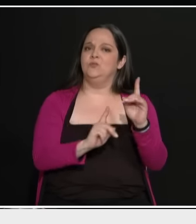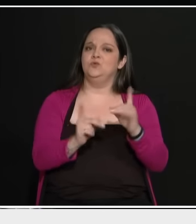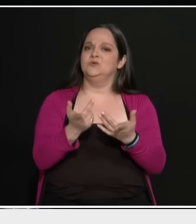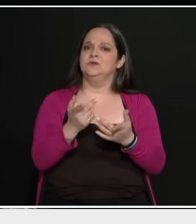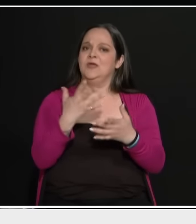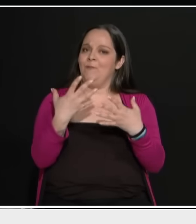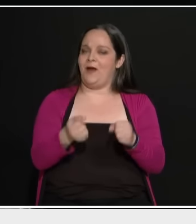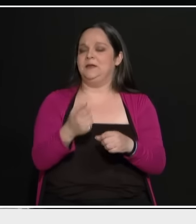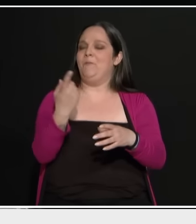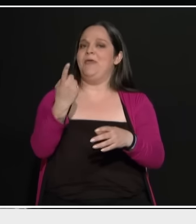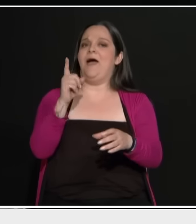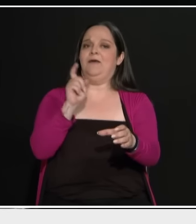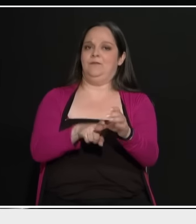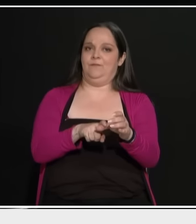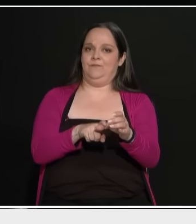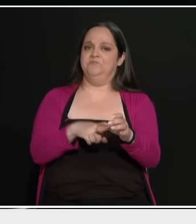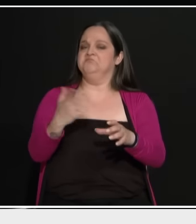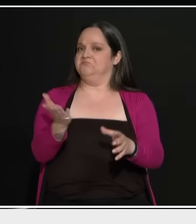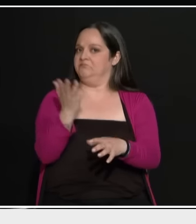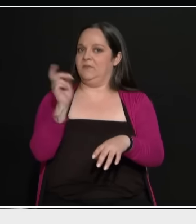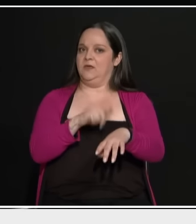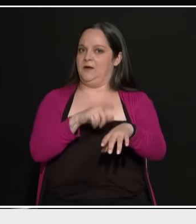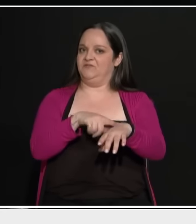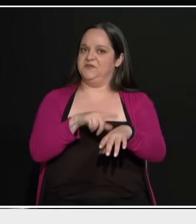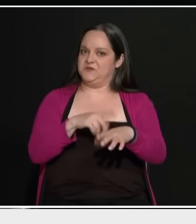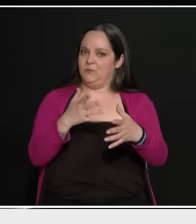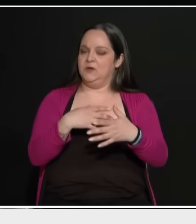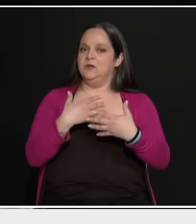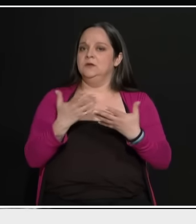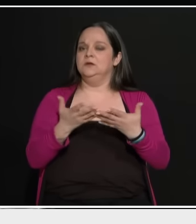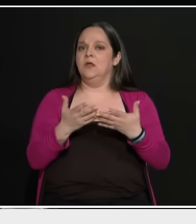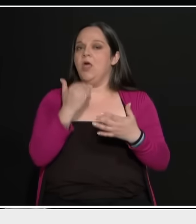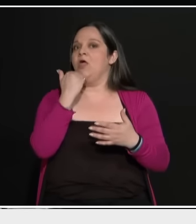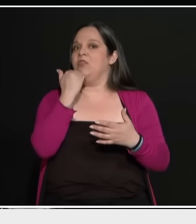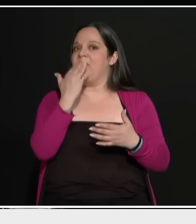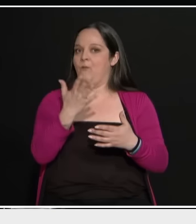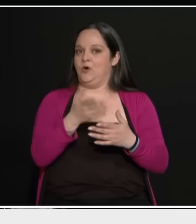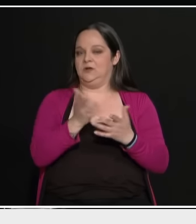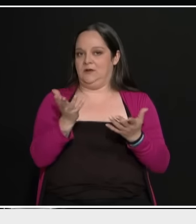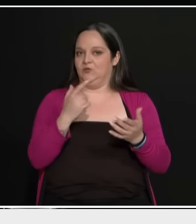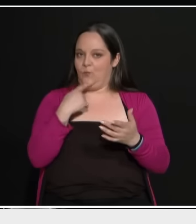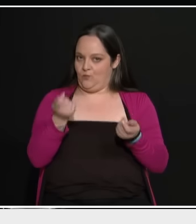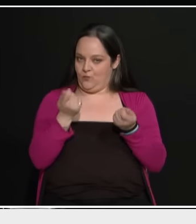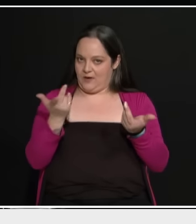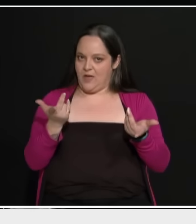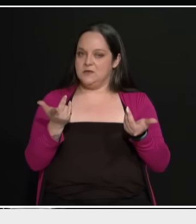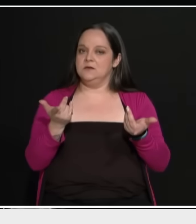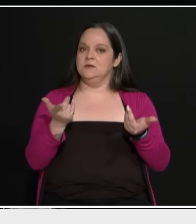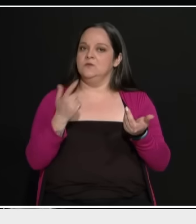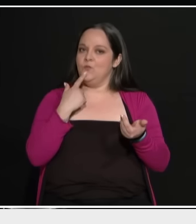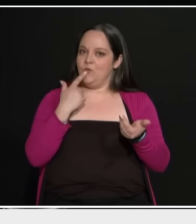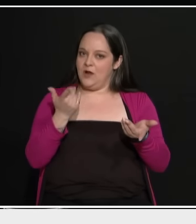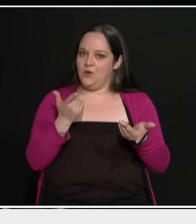Υπάρχει μια εταιρεία, η οποία αυτή τη στιγμή αδυνατεί έστω να το κάνει αυτό που λέω. Έστω ότι αδυνατεί